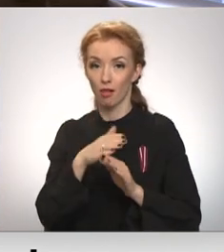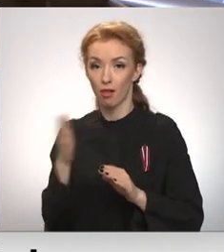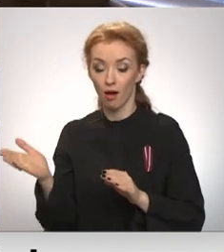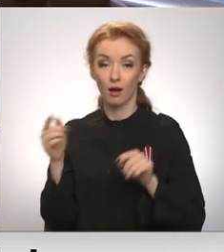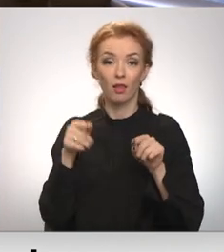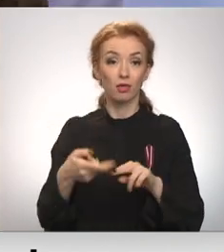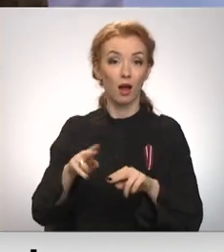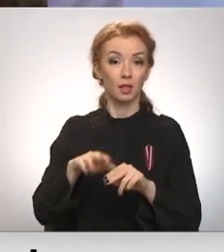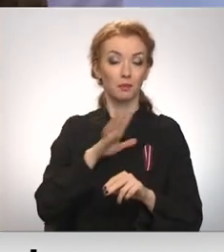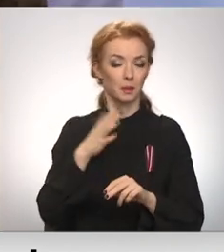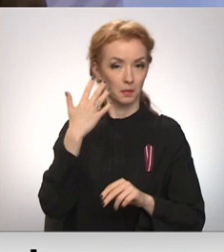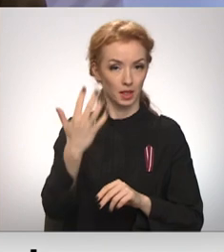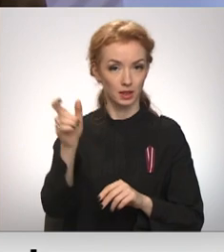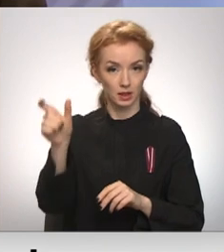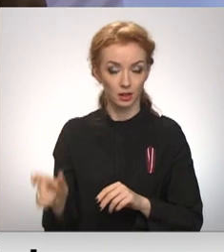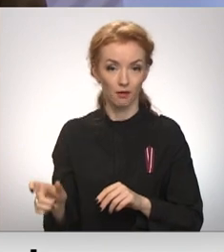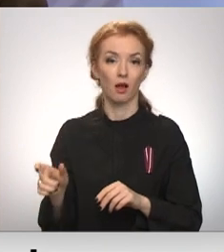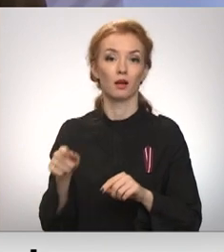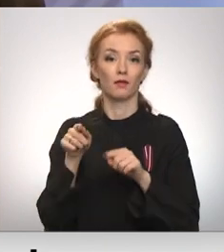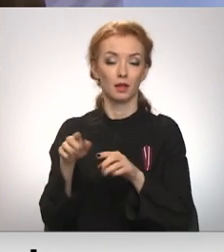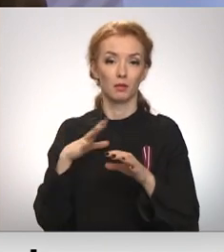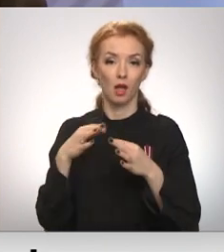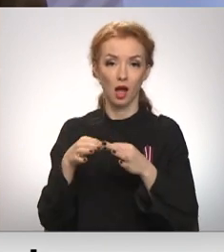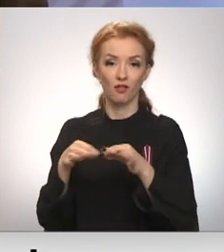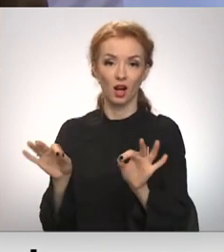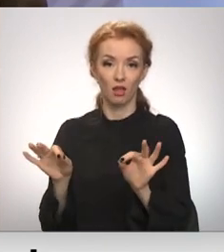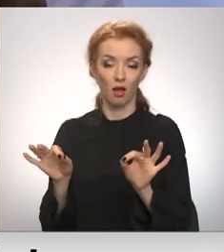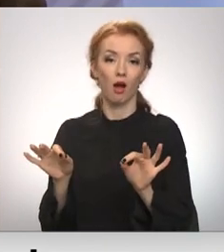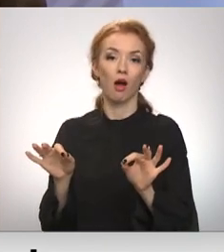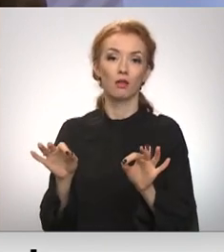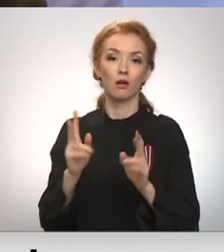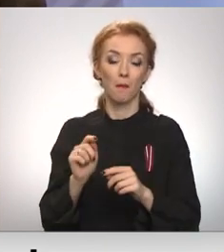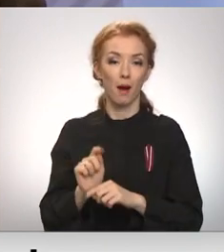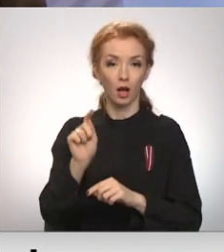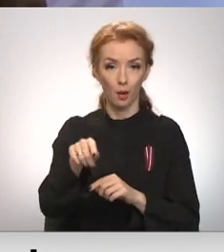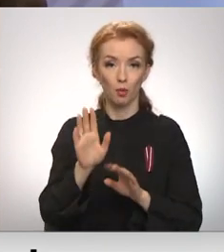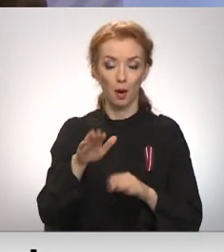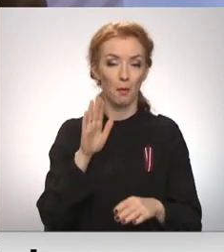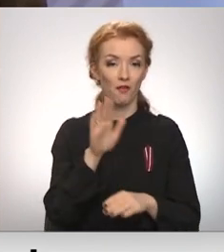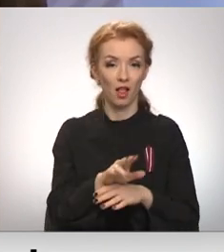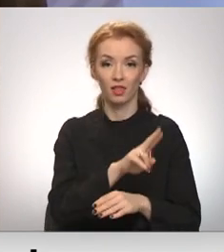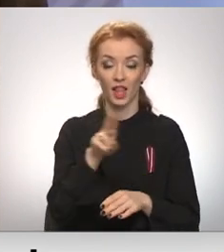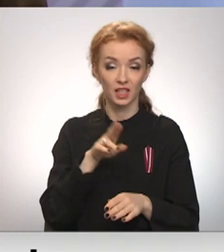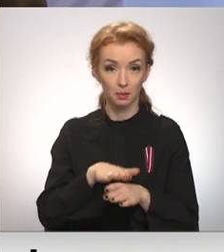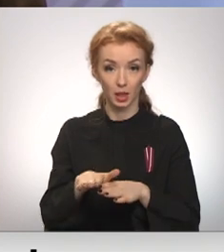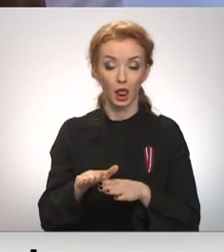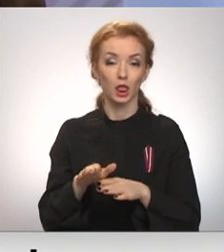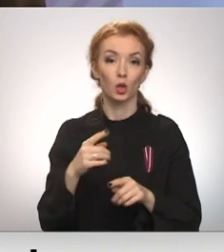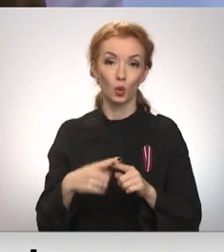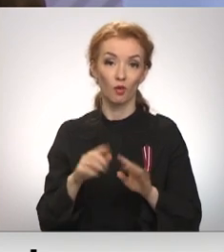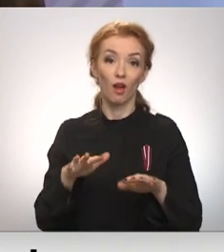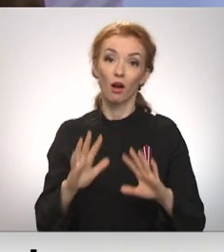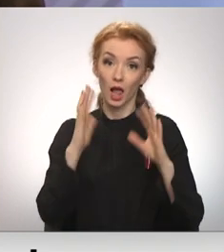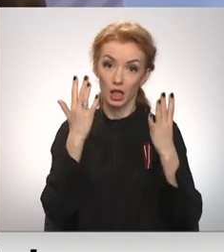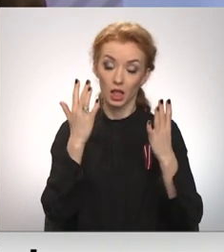bija pieci, kuri tika atvaļināti kādi disciplināls pārkāpums par pavēles neizpildi. Var